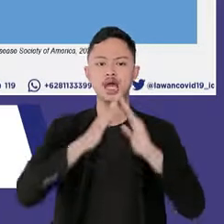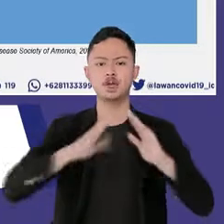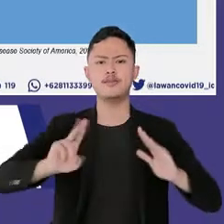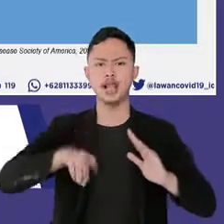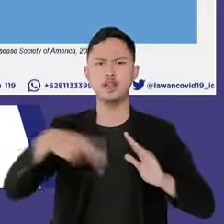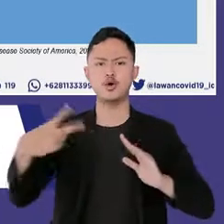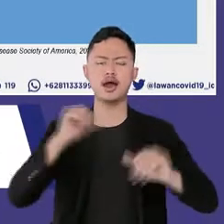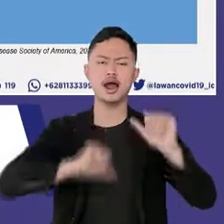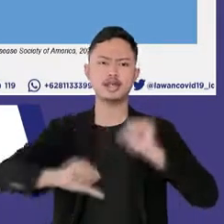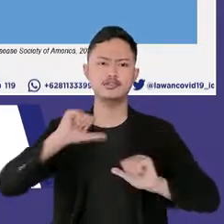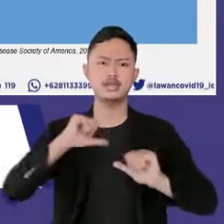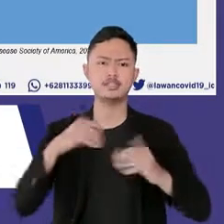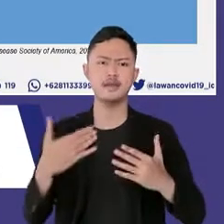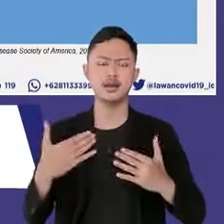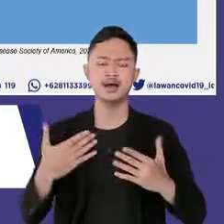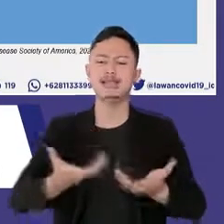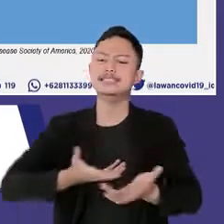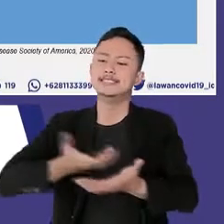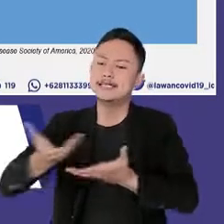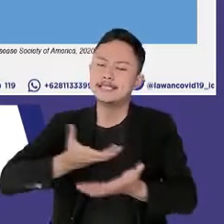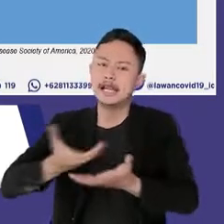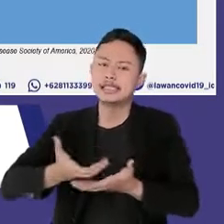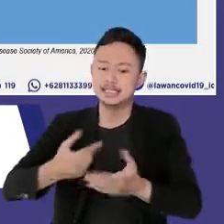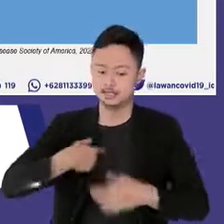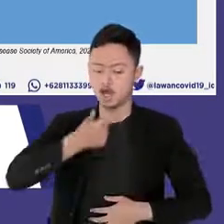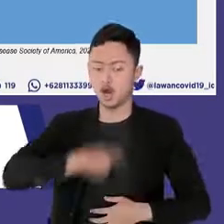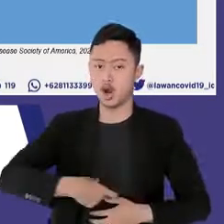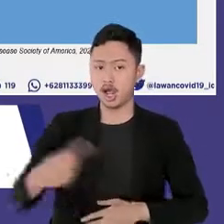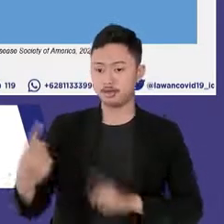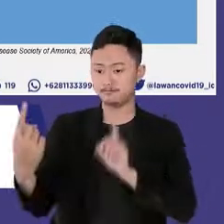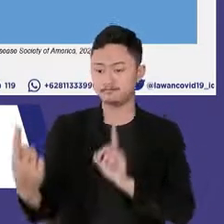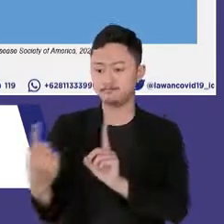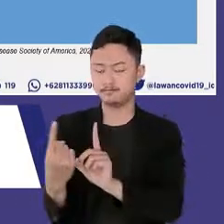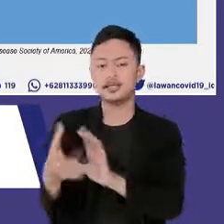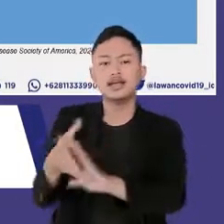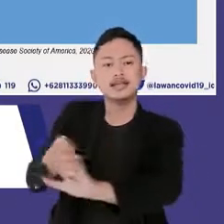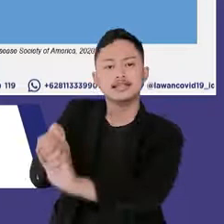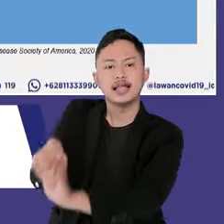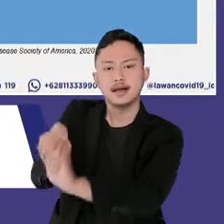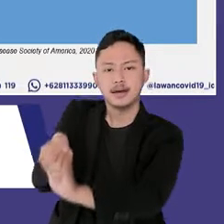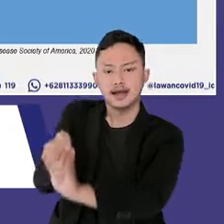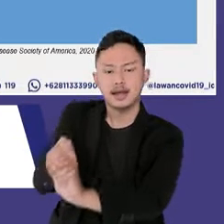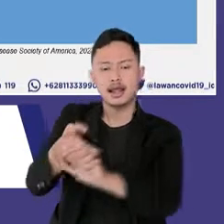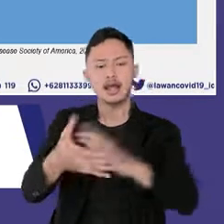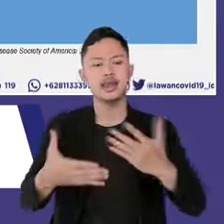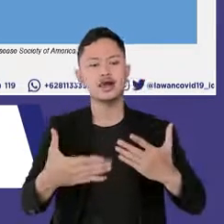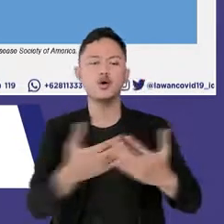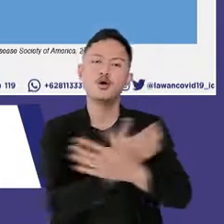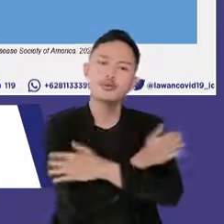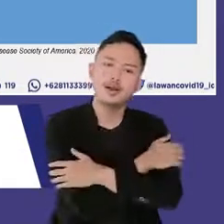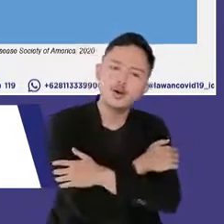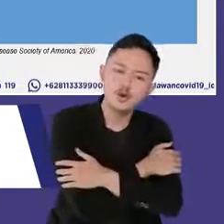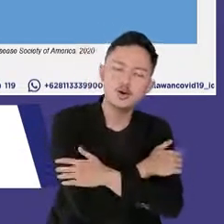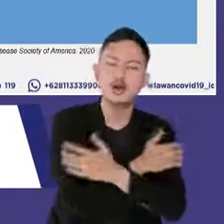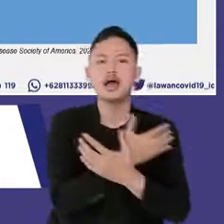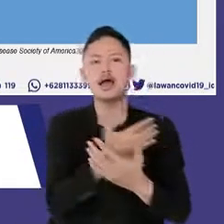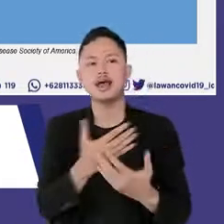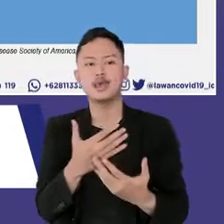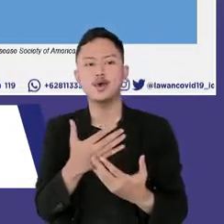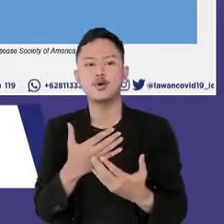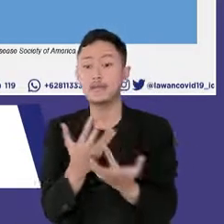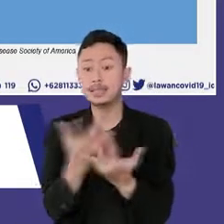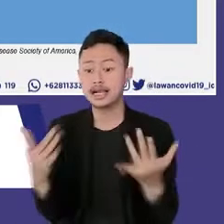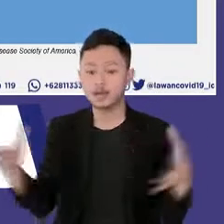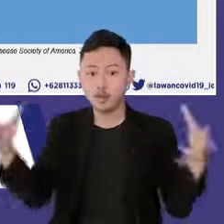melibatkan interaksi fisik yang intens misalnya berjabat tangan memeluk dan lain-ain dilakukan dalam keadaan